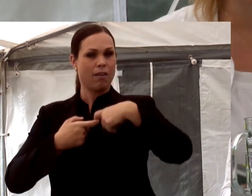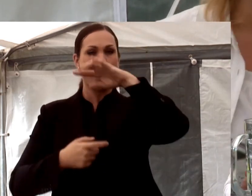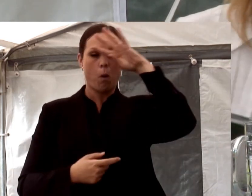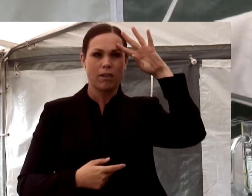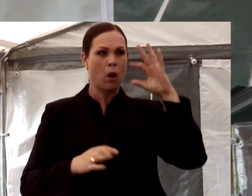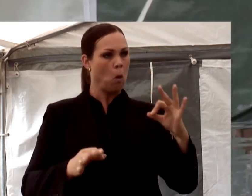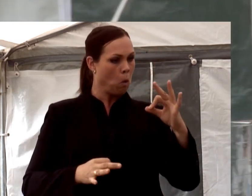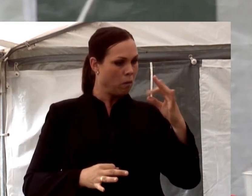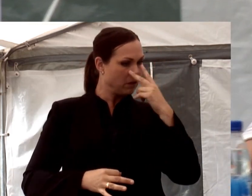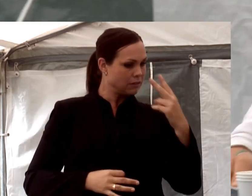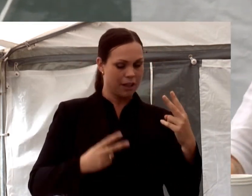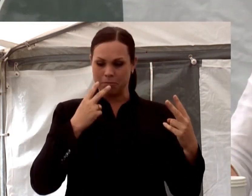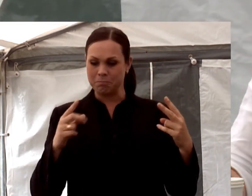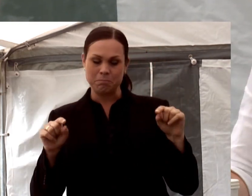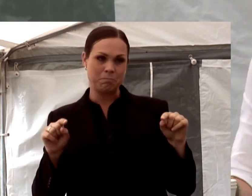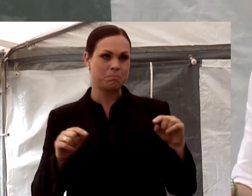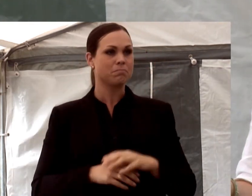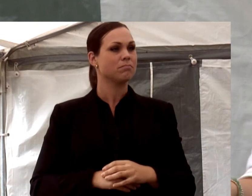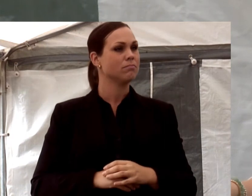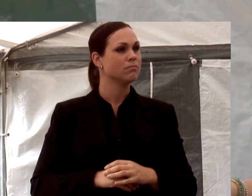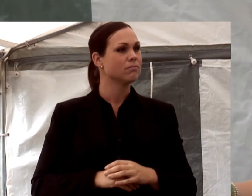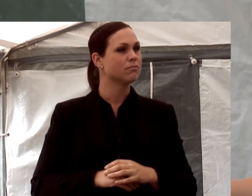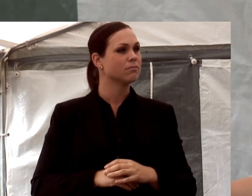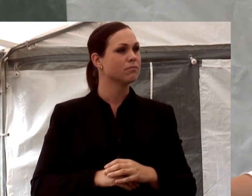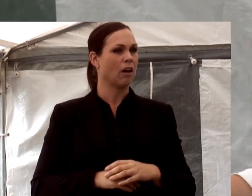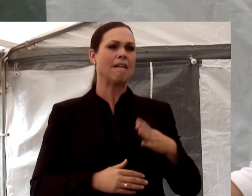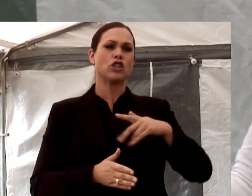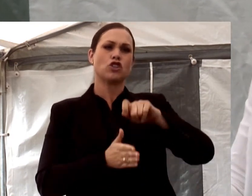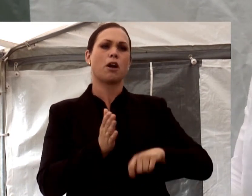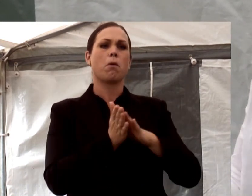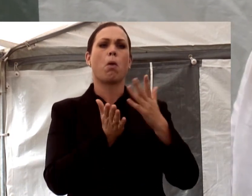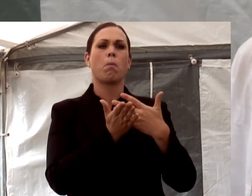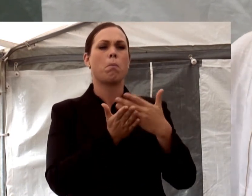Hur väljer vi att se på vår ålder? Jag vill börja med att berätta en liten historia.